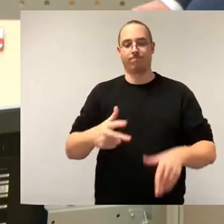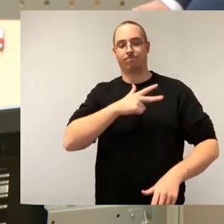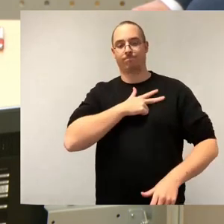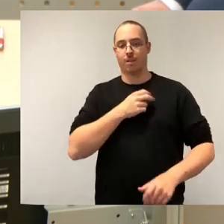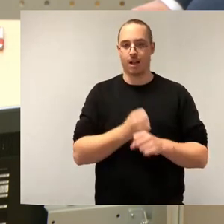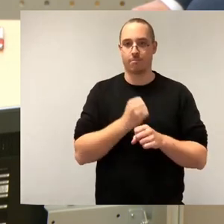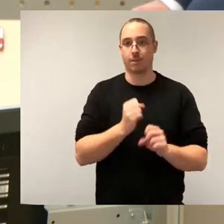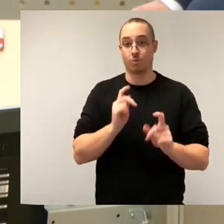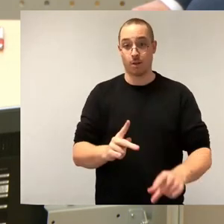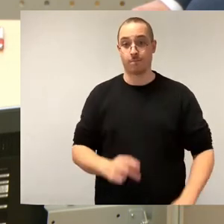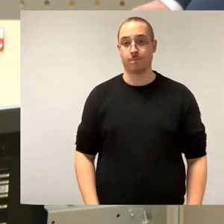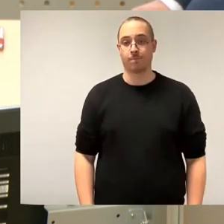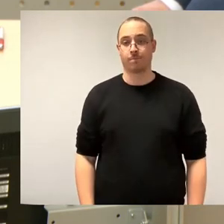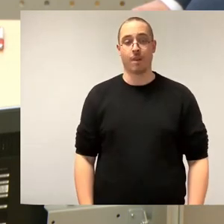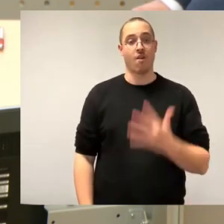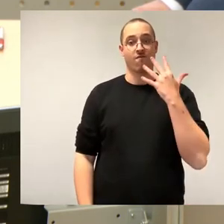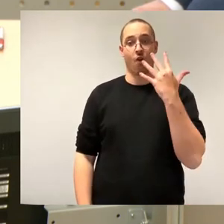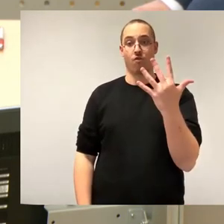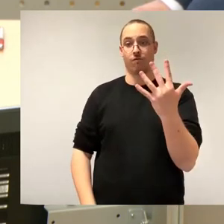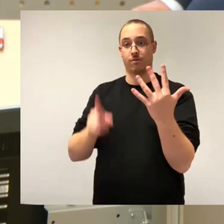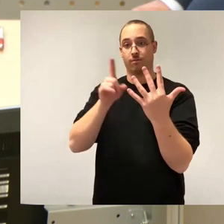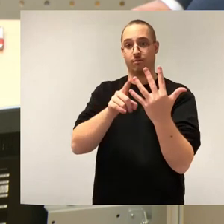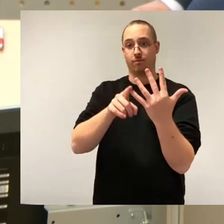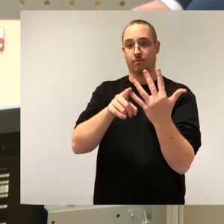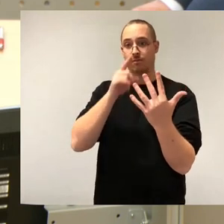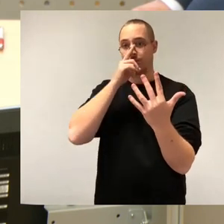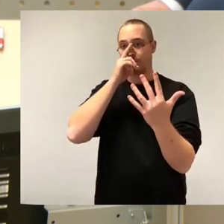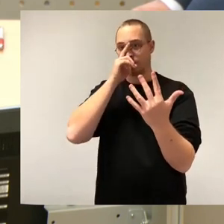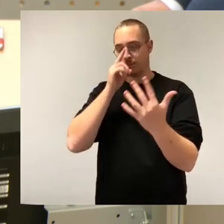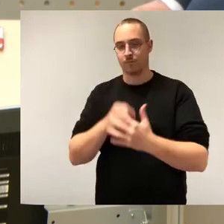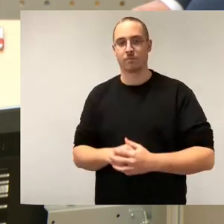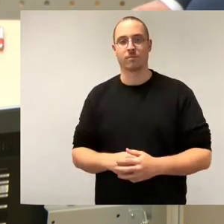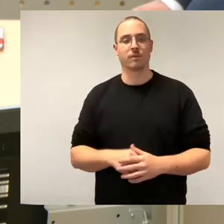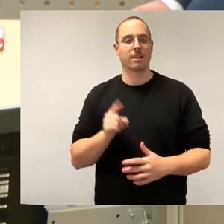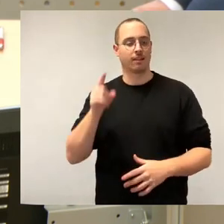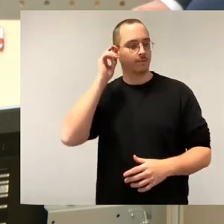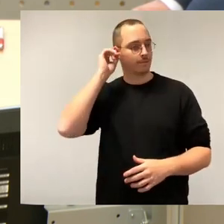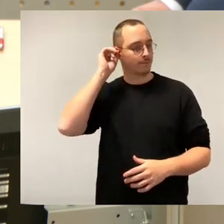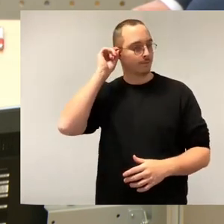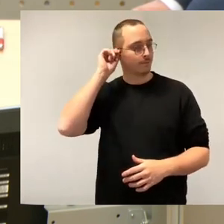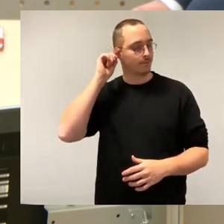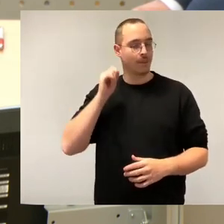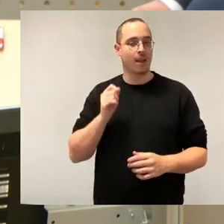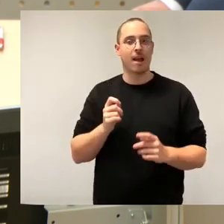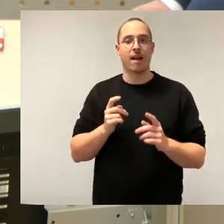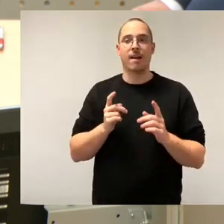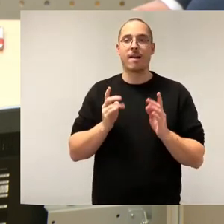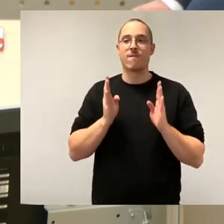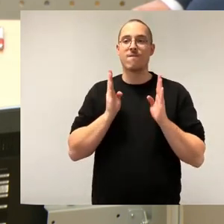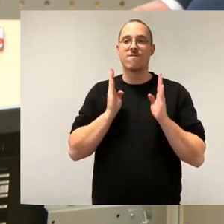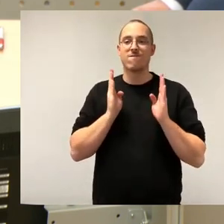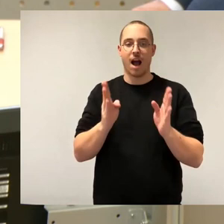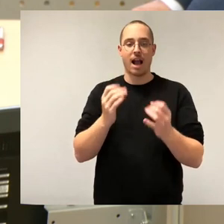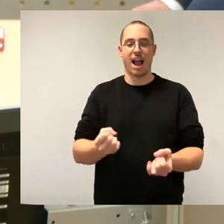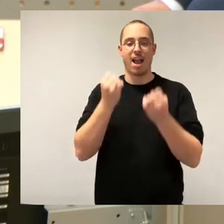Stadtverwaltung, die Umsetzung der Fachkräftesicherungsstrategie